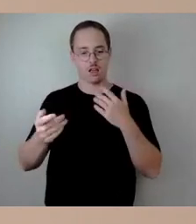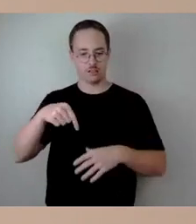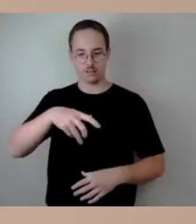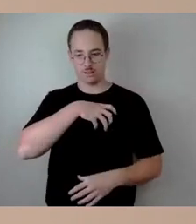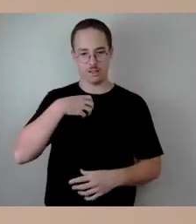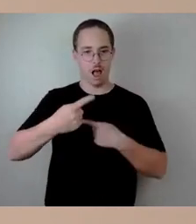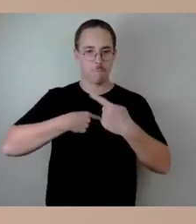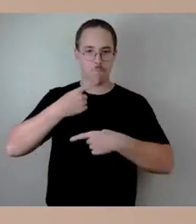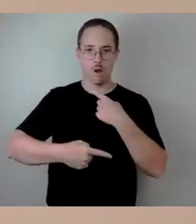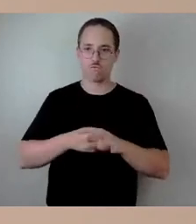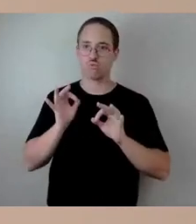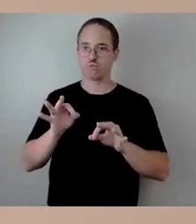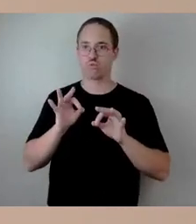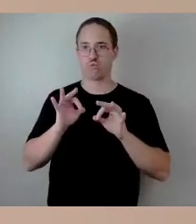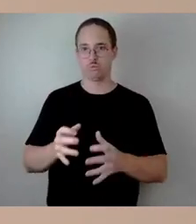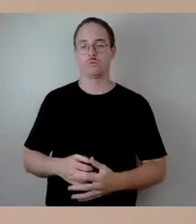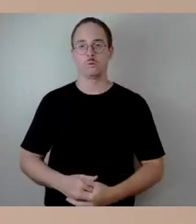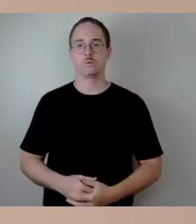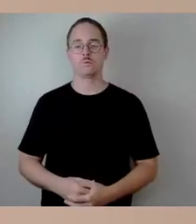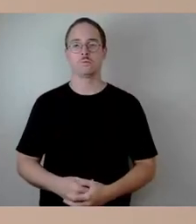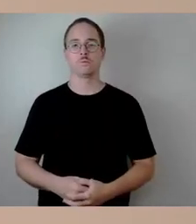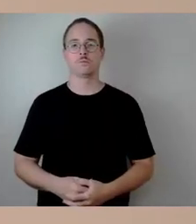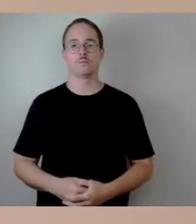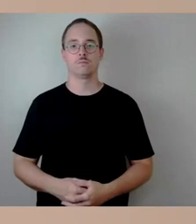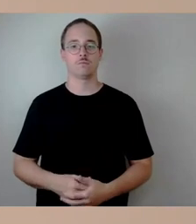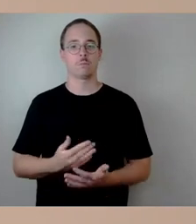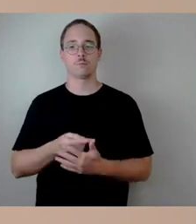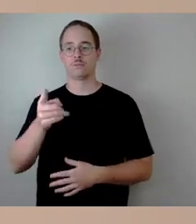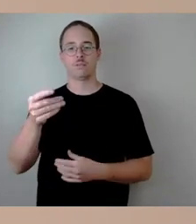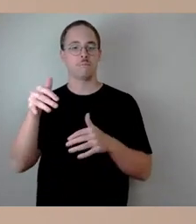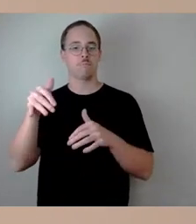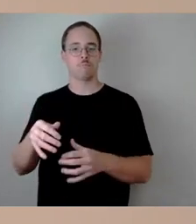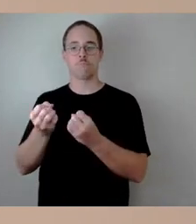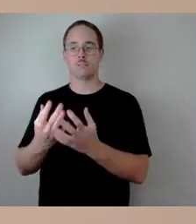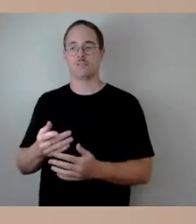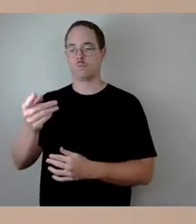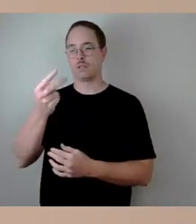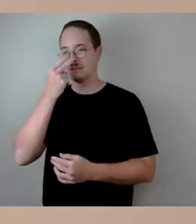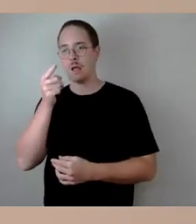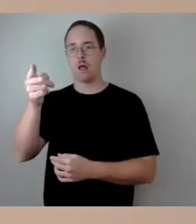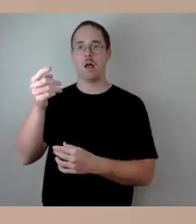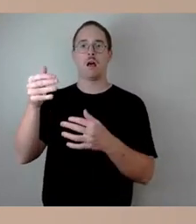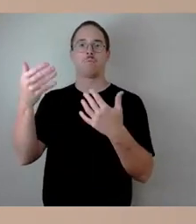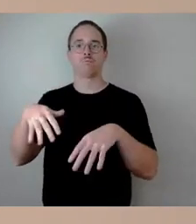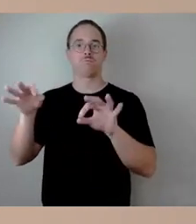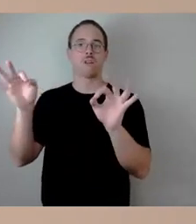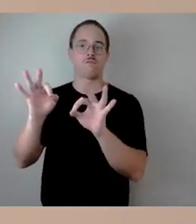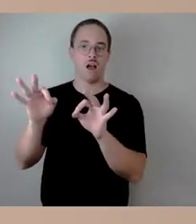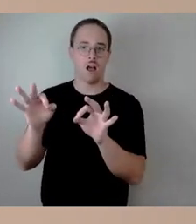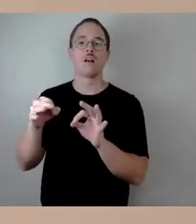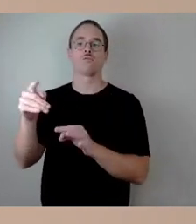Bewegung im Bauwerk ist. Ich hatte auch gesagt, dass es ja zwar eine Hauptprüfung gibt, die aller